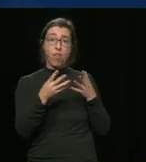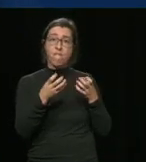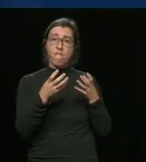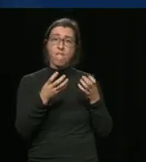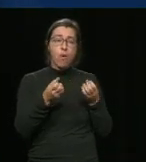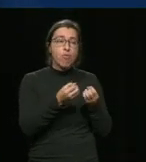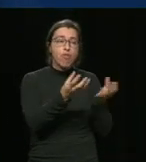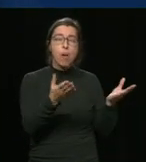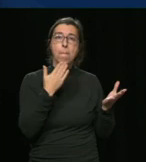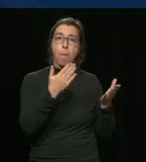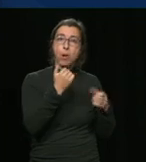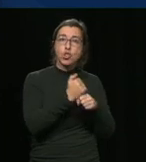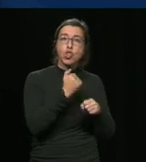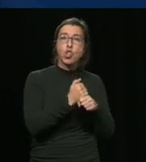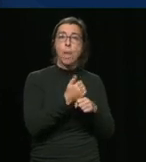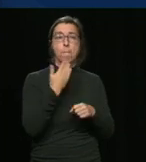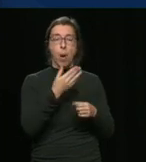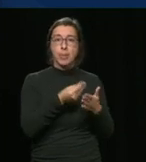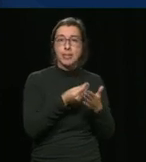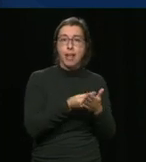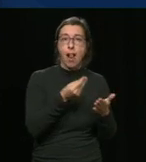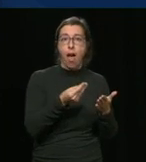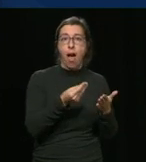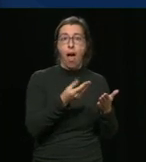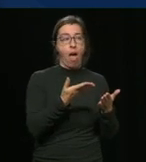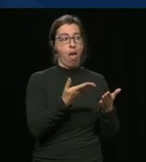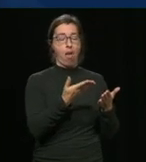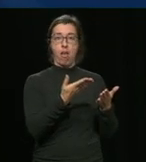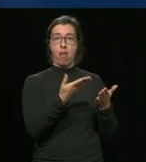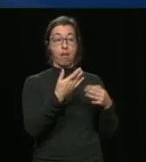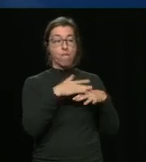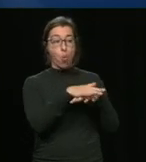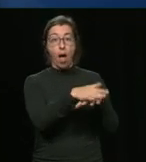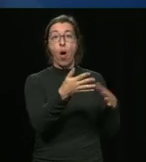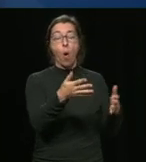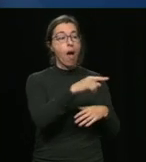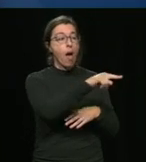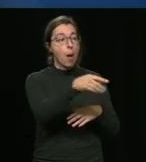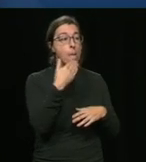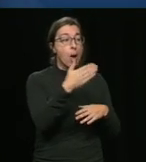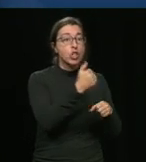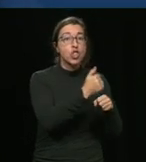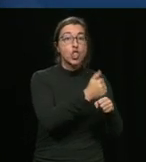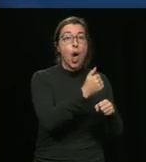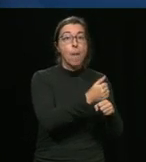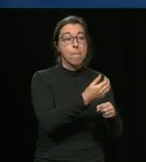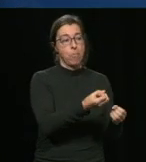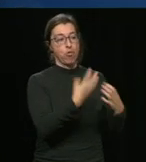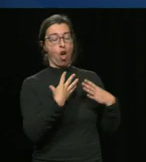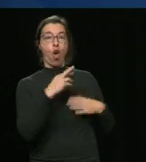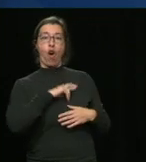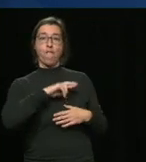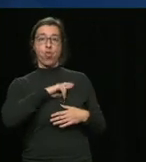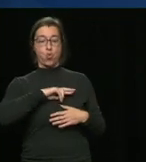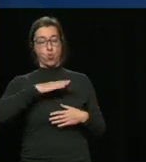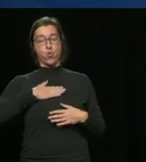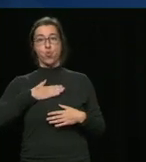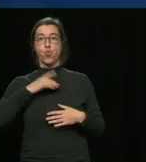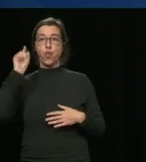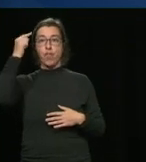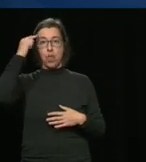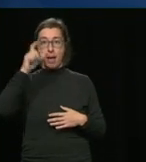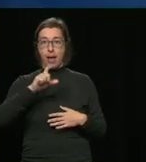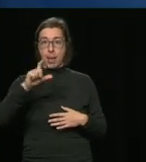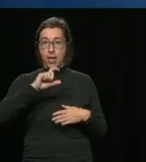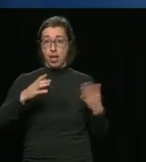revenus additionnels au gouvernement du Québec, on les regarde, on les étudie. Contrairement